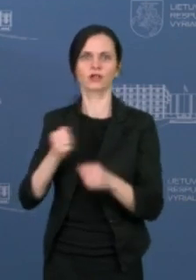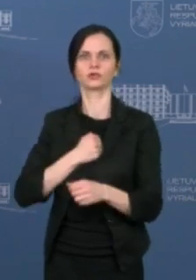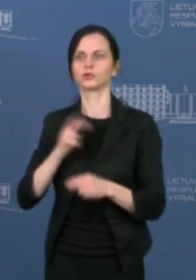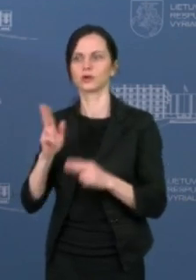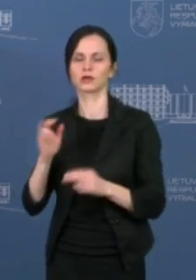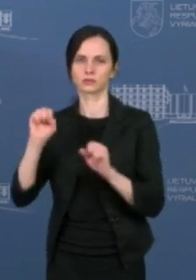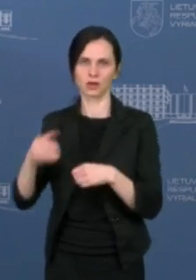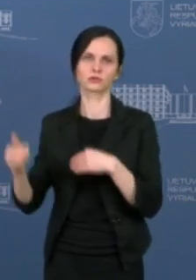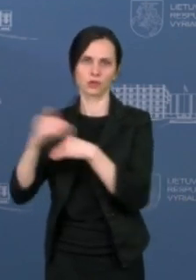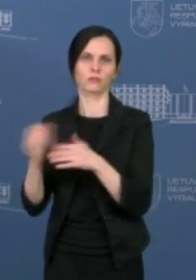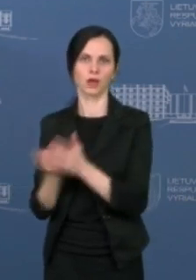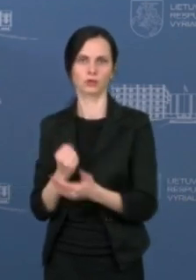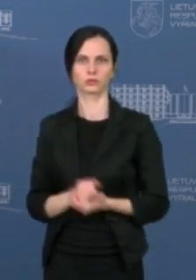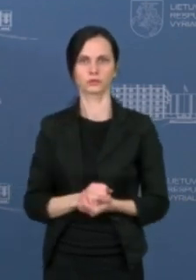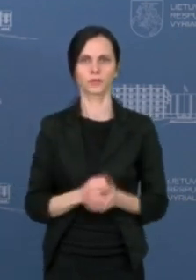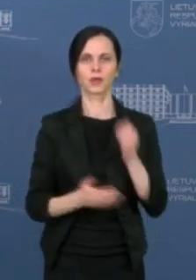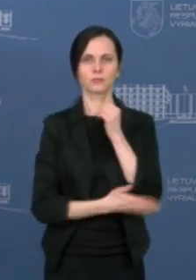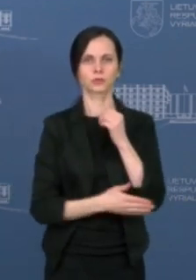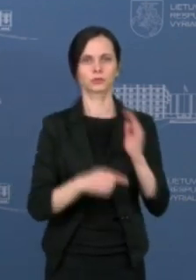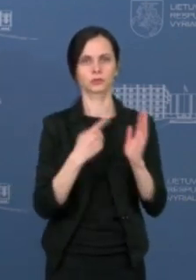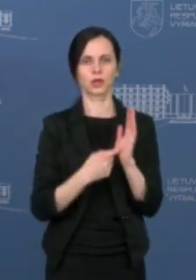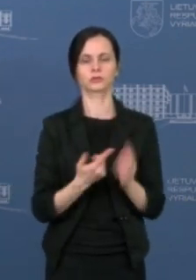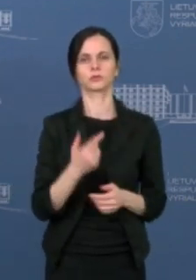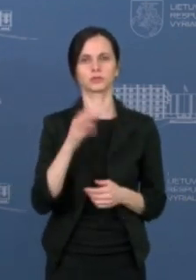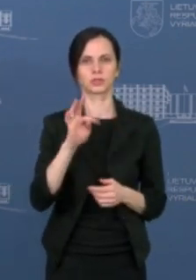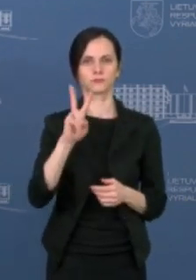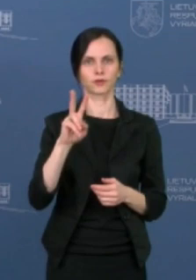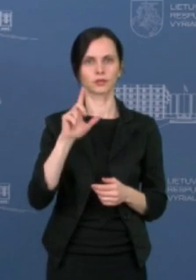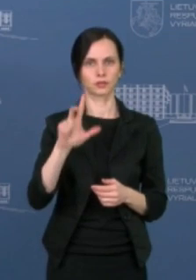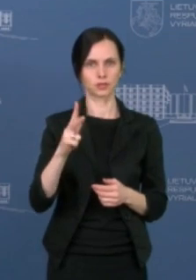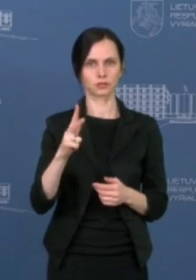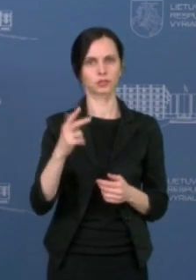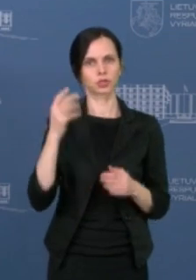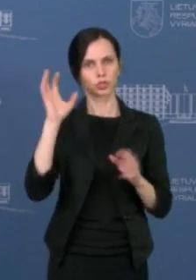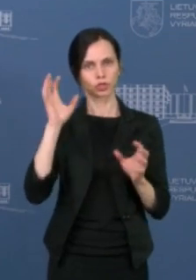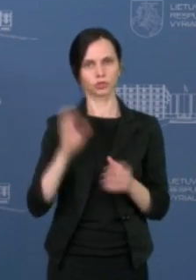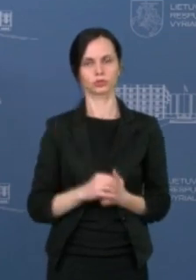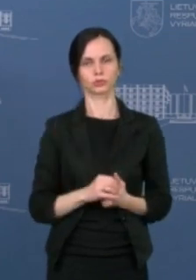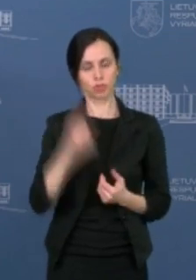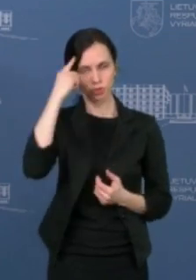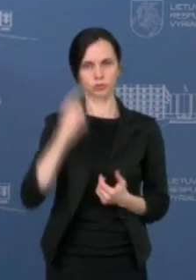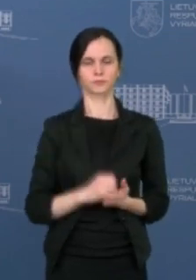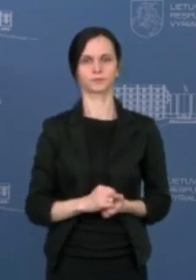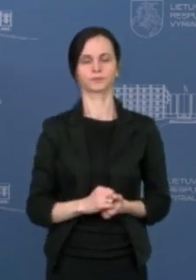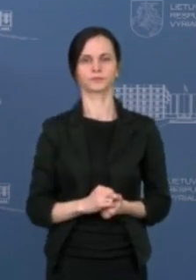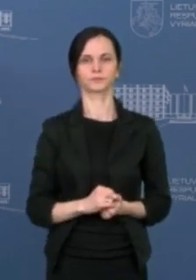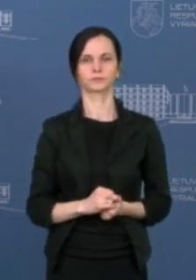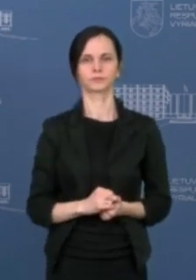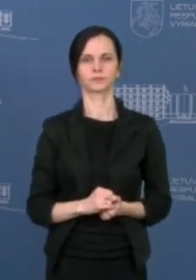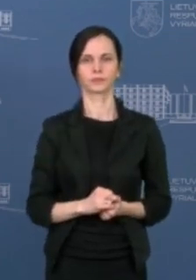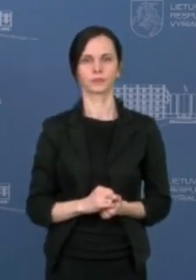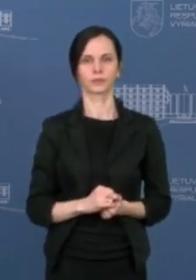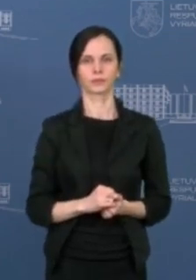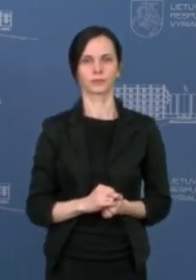išmokas. Paskutinis klausimas TV3 žinios, Karolis Kikna. Sėki, ministrė. Aš norėjau